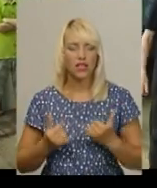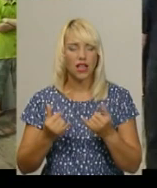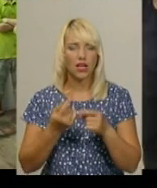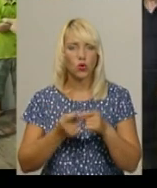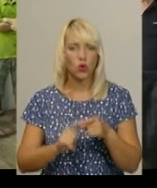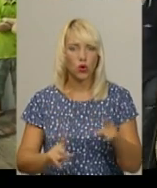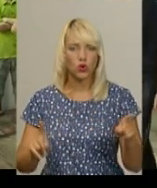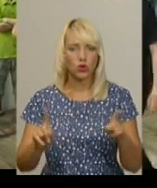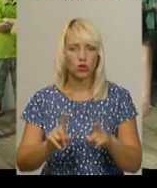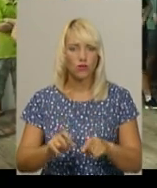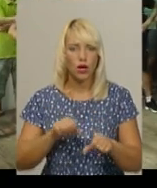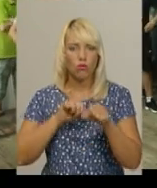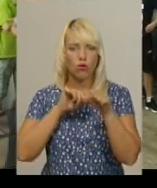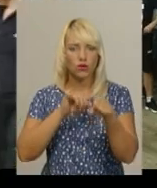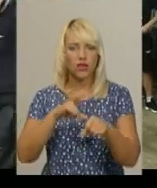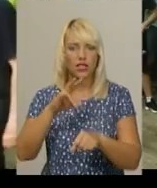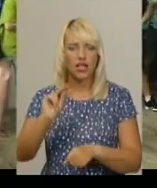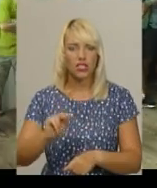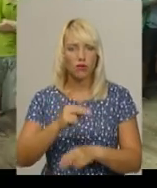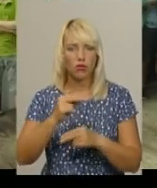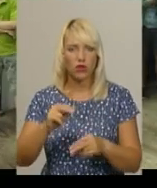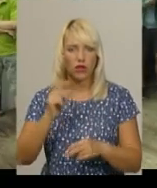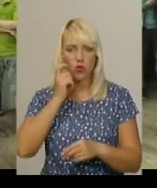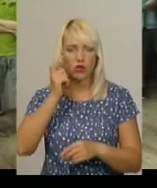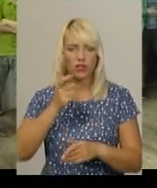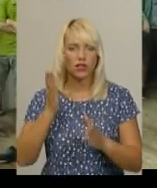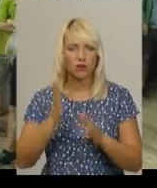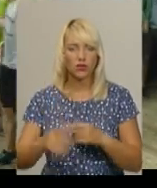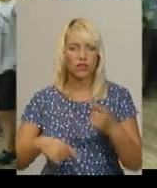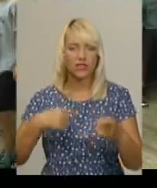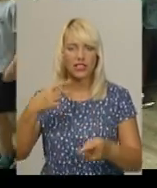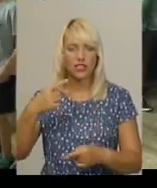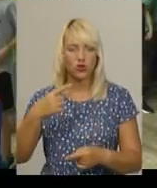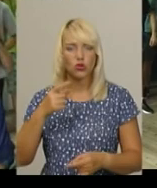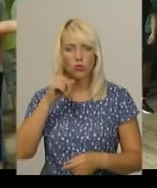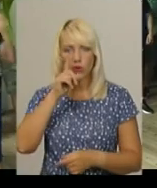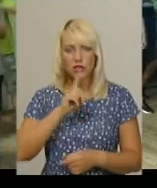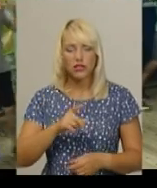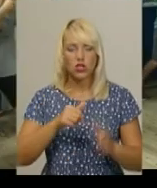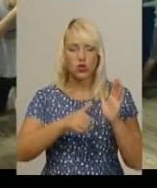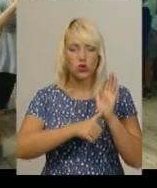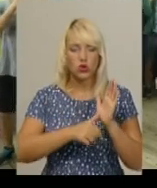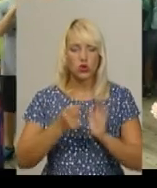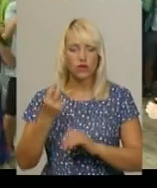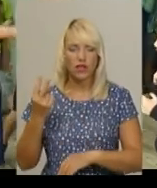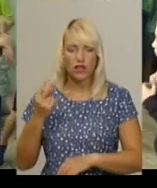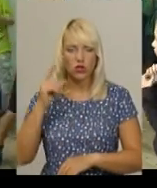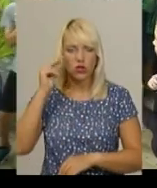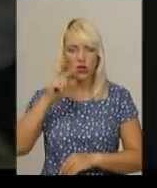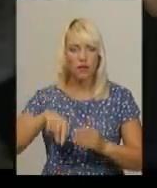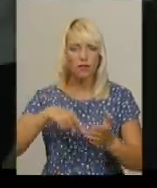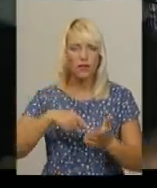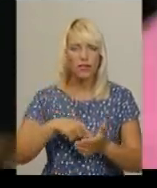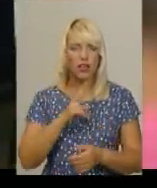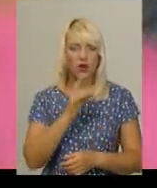боксувати на чемпіонаті України, який відбудеться в слідущому місяці, 6-12 числа в місті Кропивницькому.